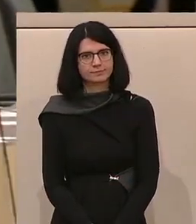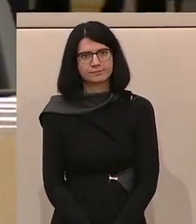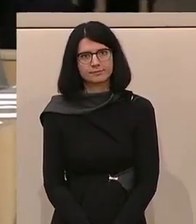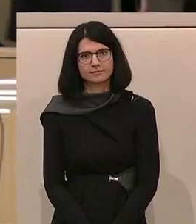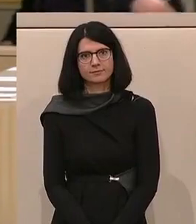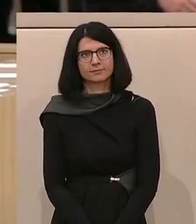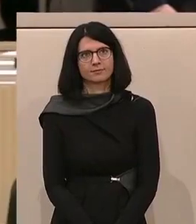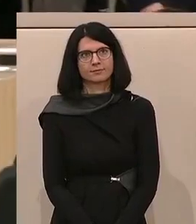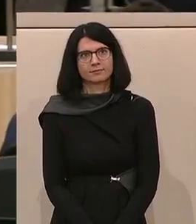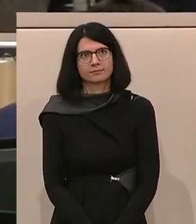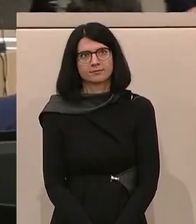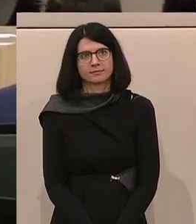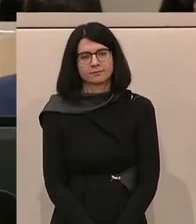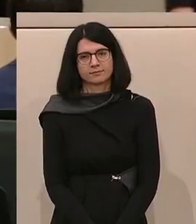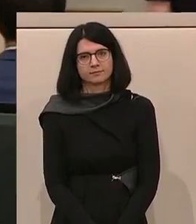Applaus